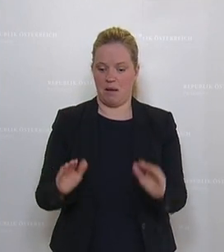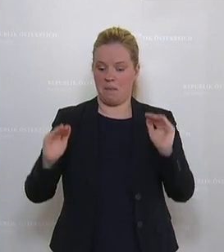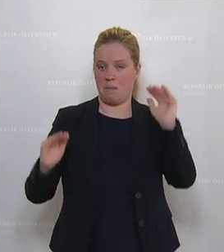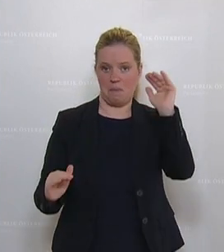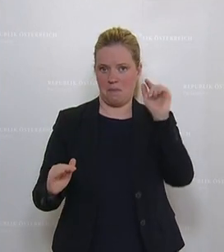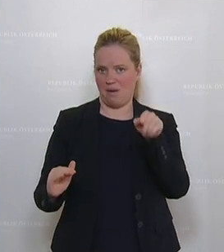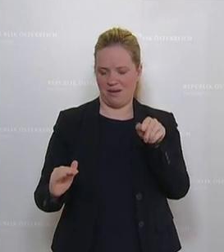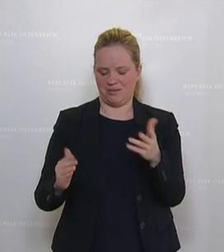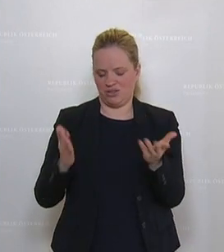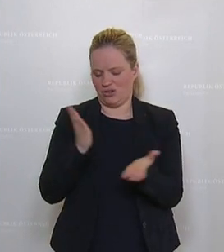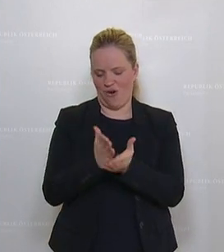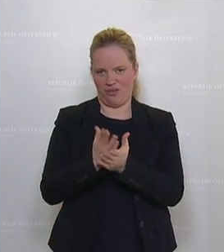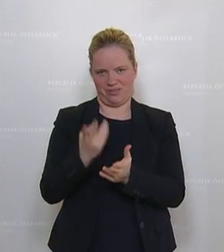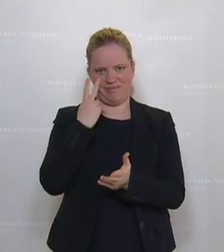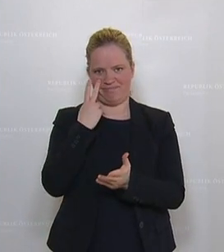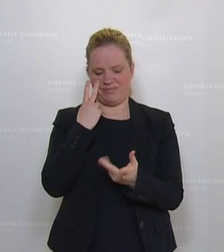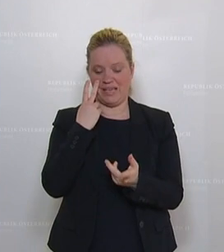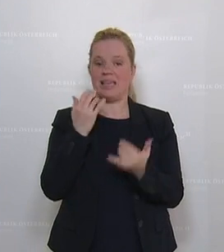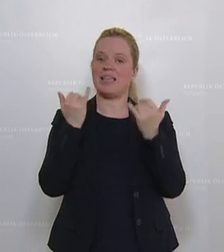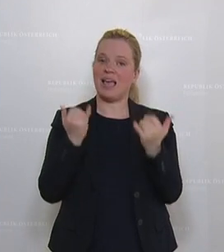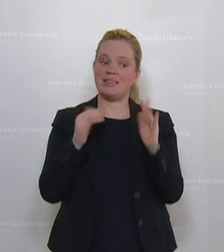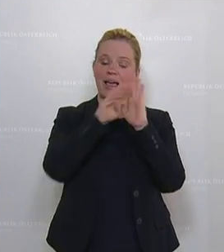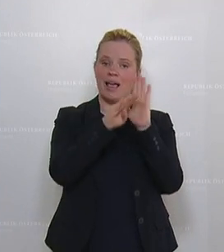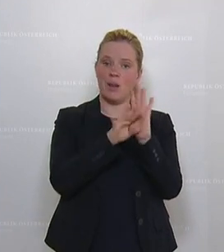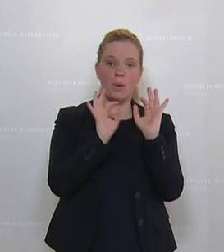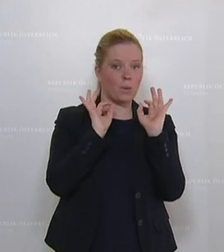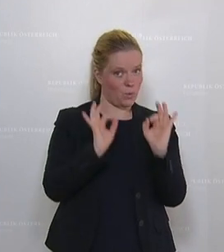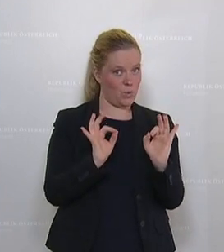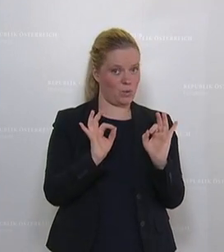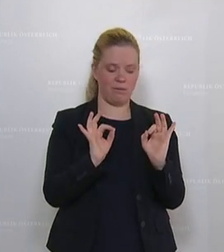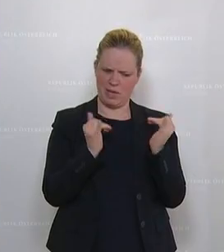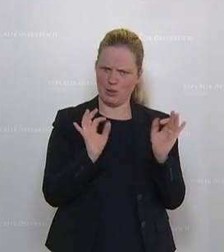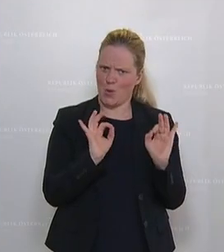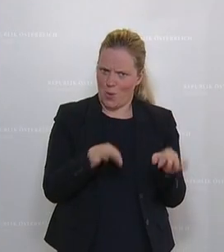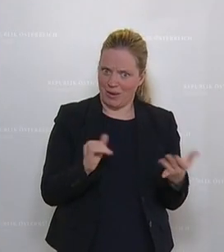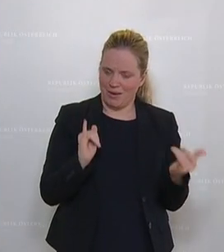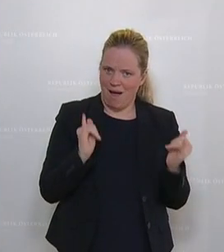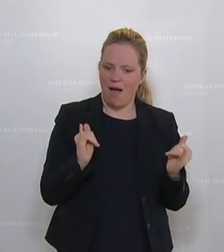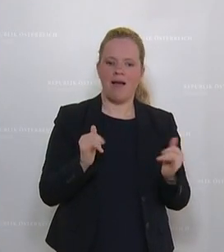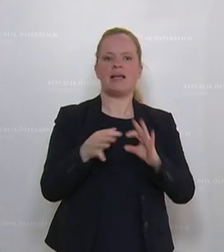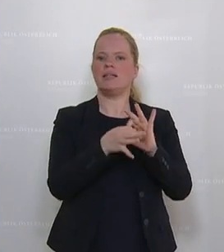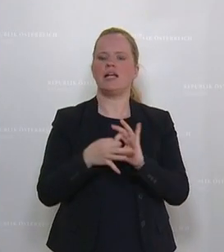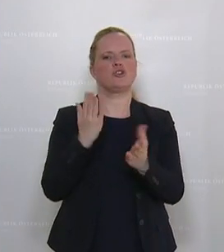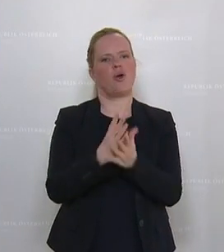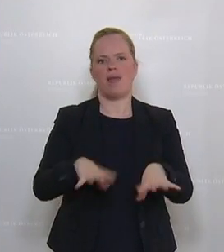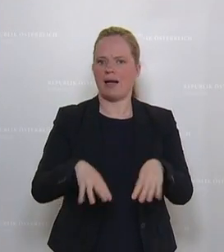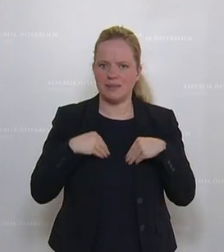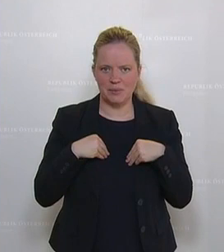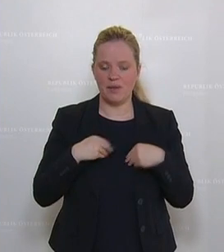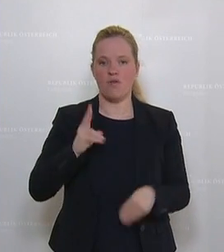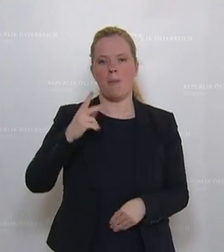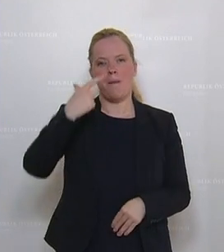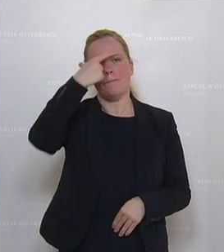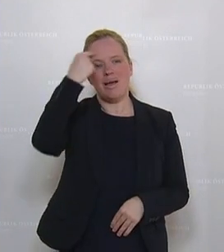Volksbegehren zeigt, wie gut die jetzig gültige Regelung in der Gesellschaft akzeptiert ist, weil es für die Menschen in